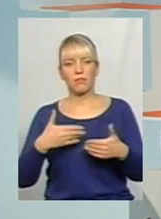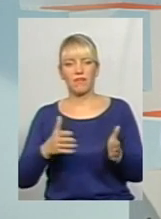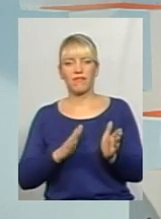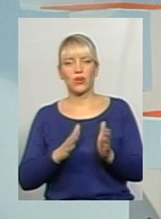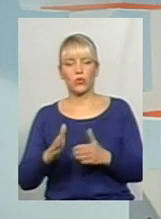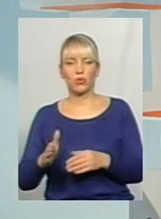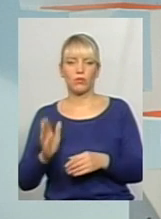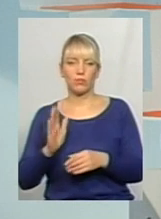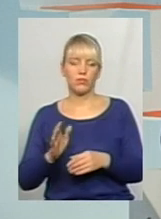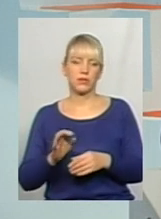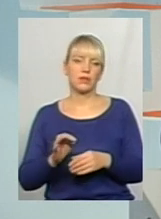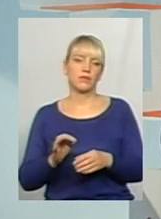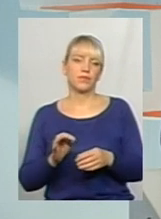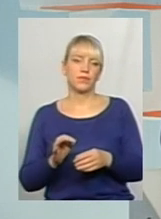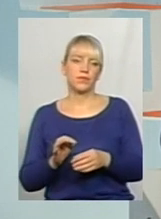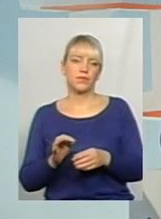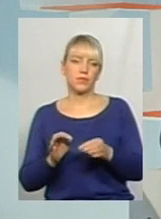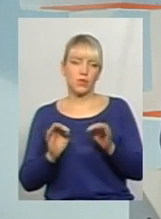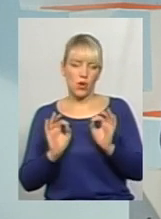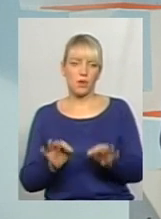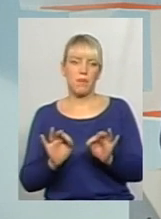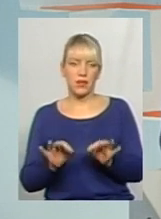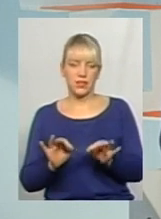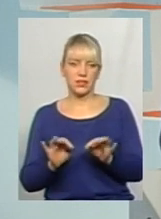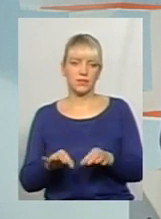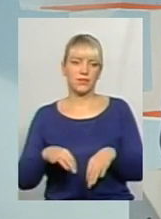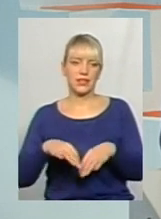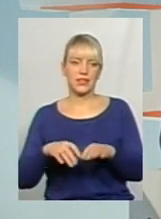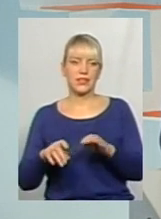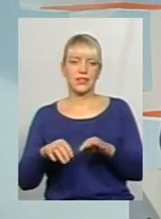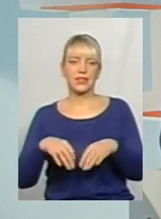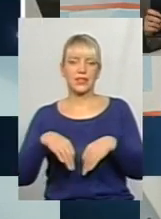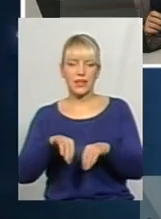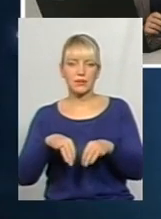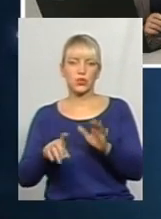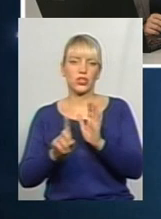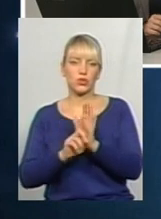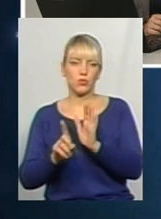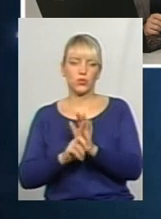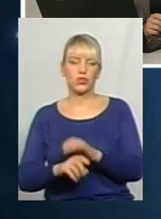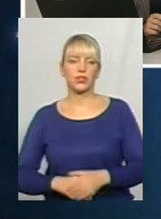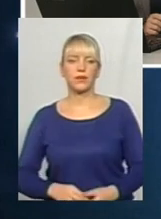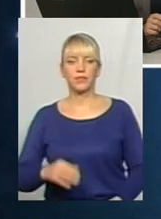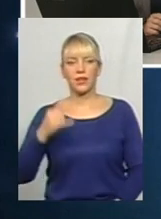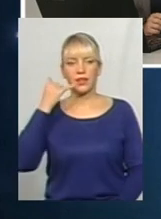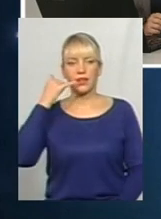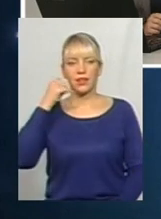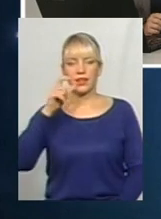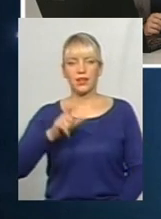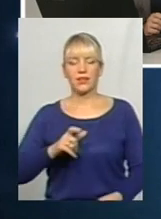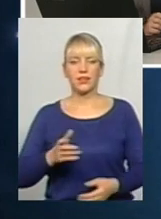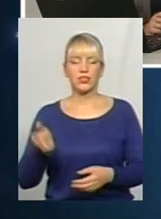нормальне транспортне сполучення. Дякую, пан Сергій. У нас на зв'язку є телеглядач. Давайте